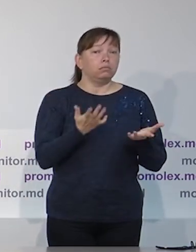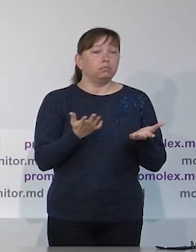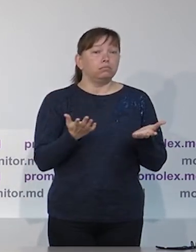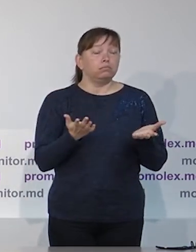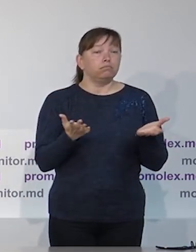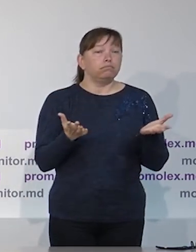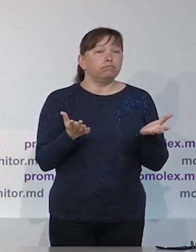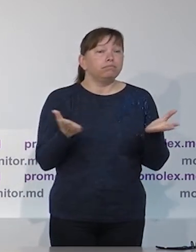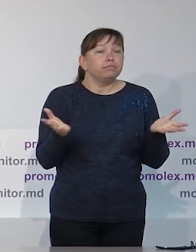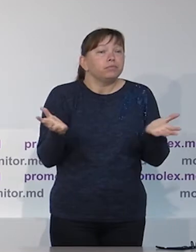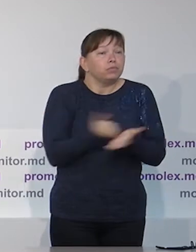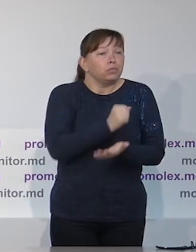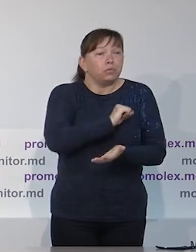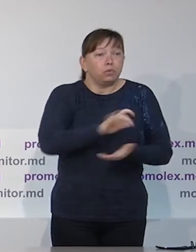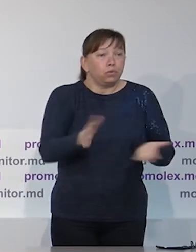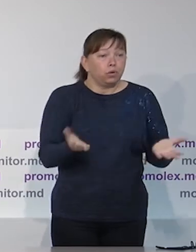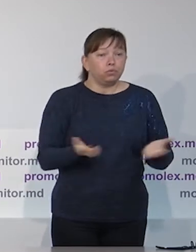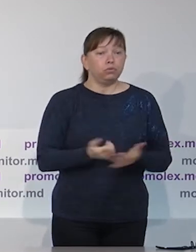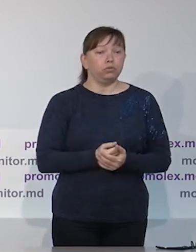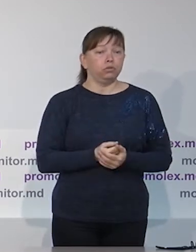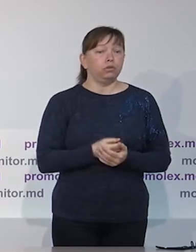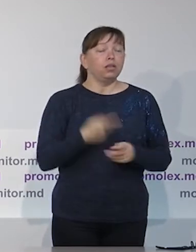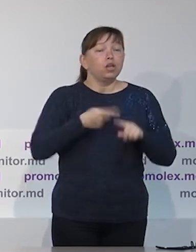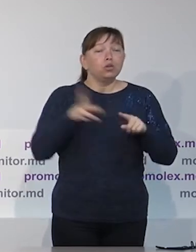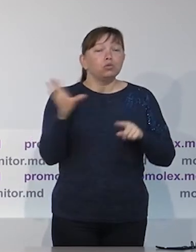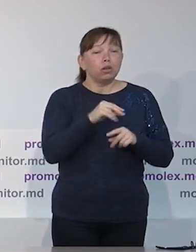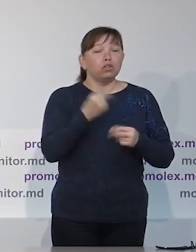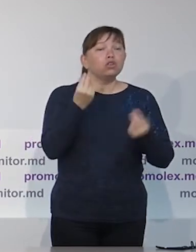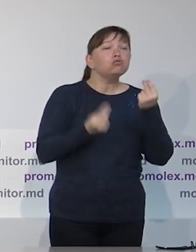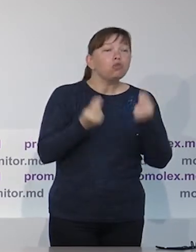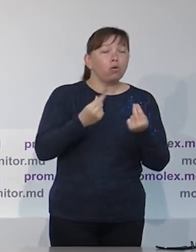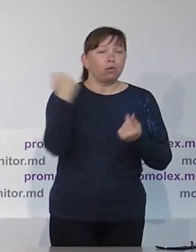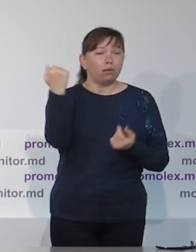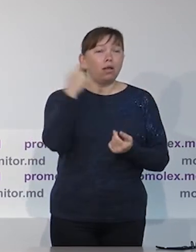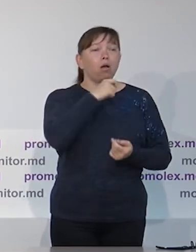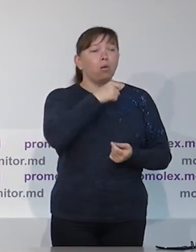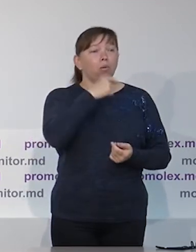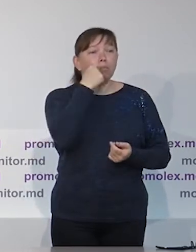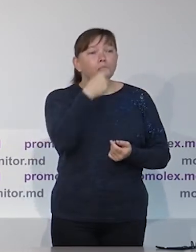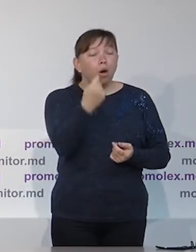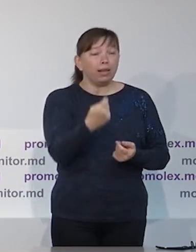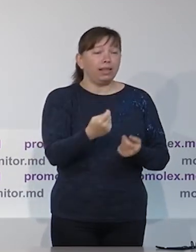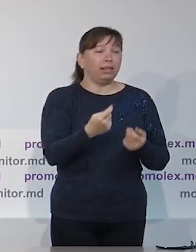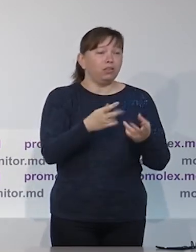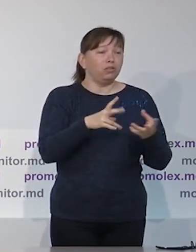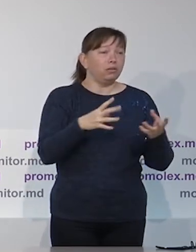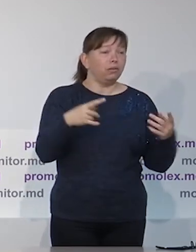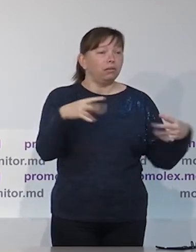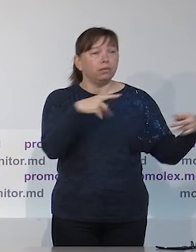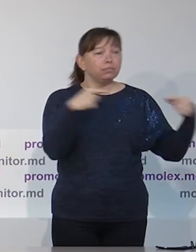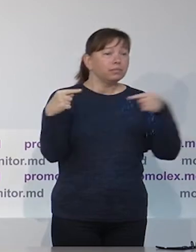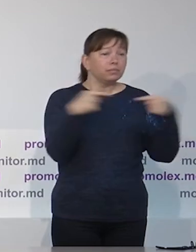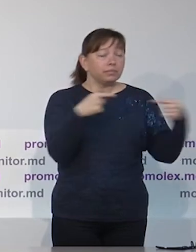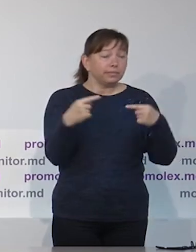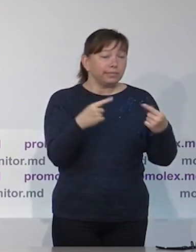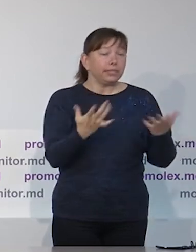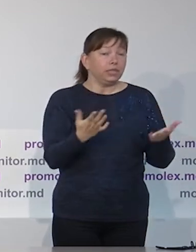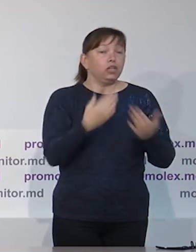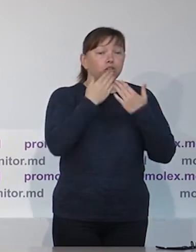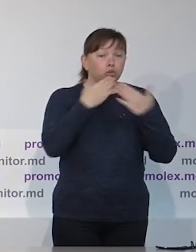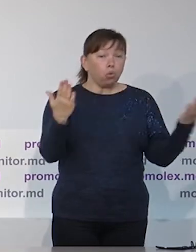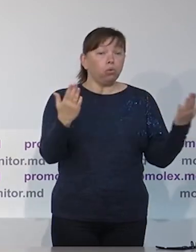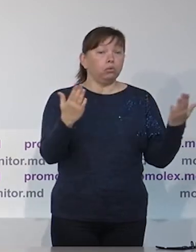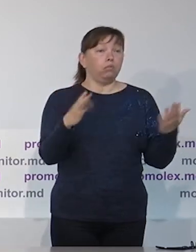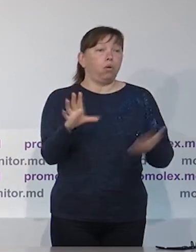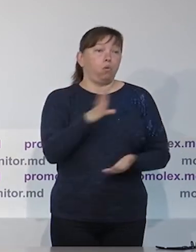отставки КИКу 23 декабря, две попытки избрания первого министра в парламенте,